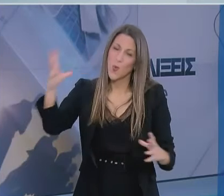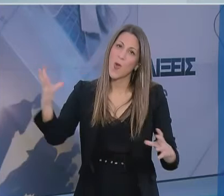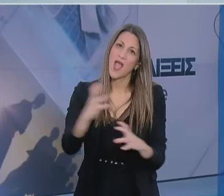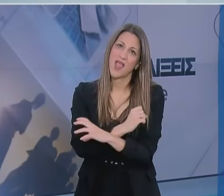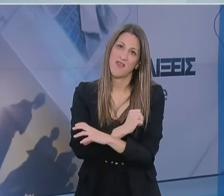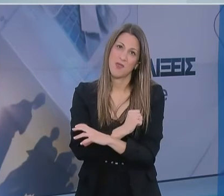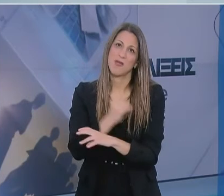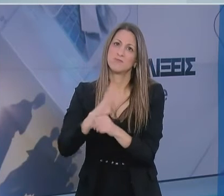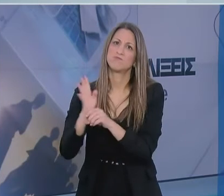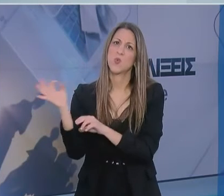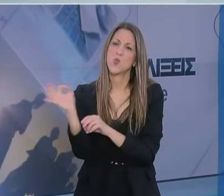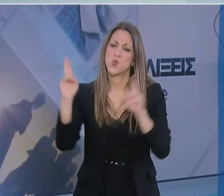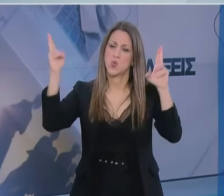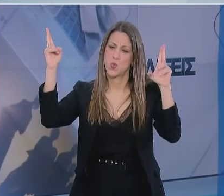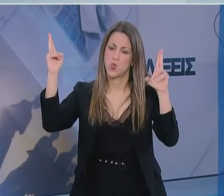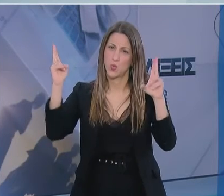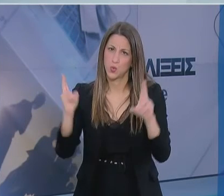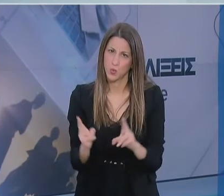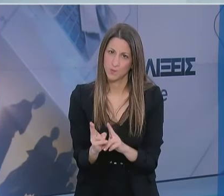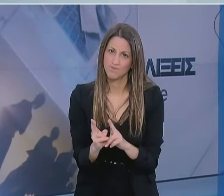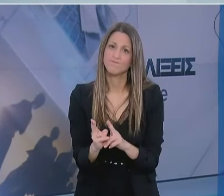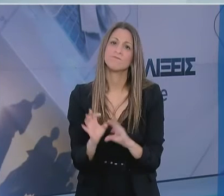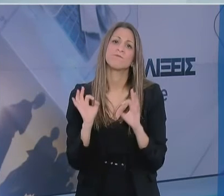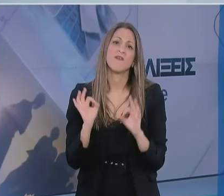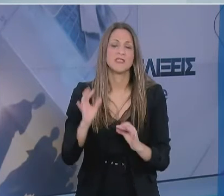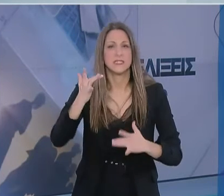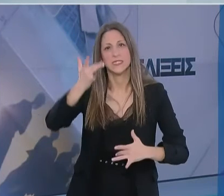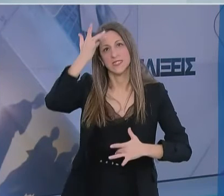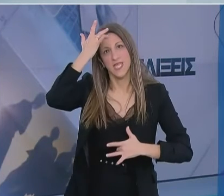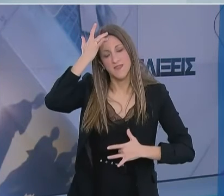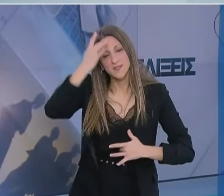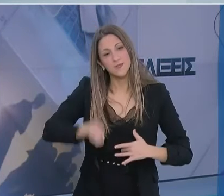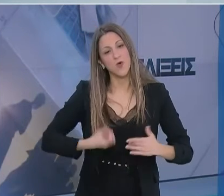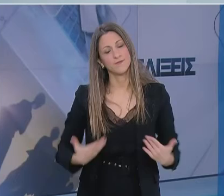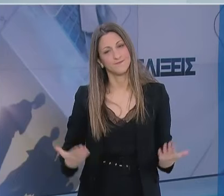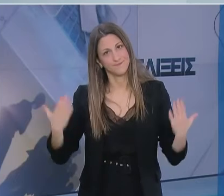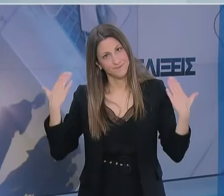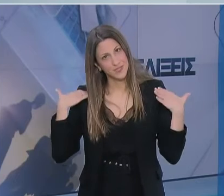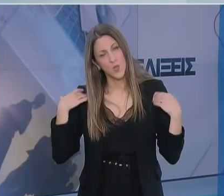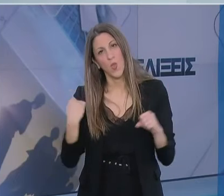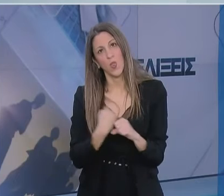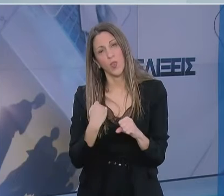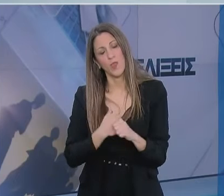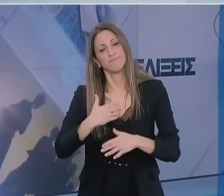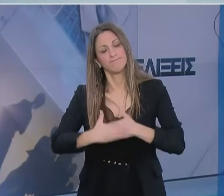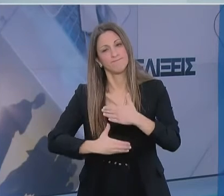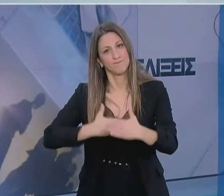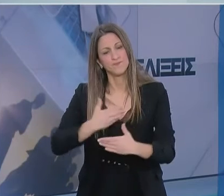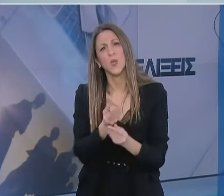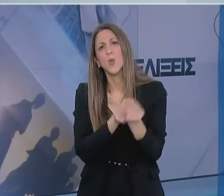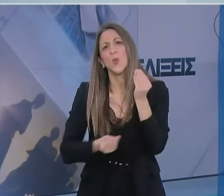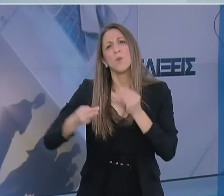πανδημία. Με σύνεση και σοβαρότητα, με αυταπάρνηση και γενναιότητα κάνουμε όλοι αυτό που πρέπει. Μέσα στο σπίτι